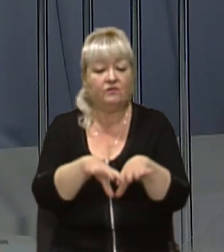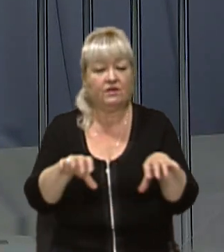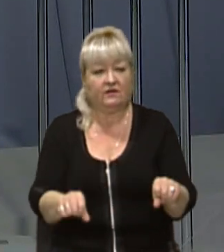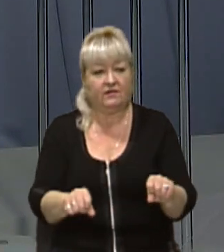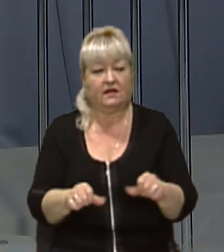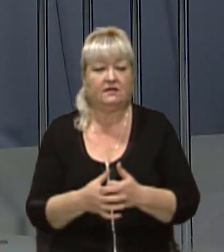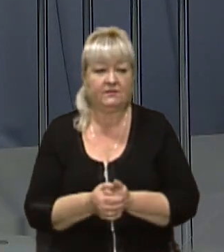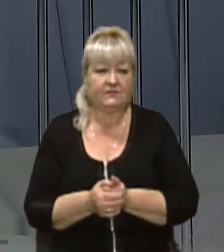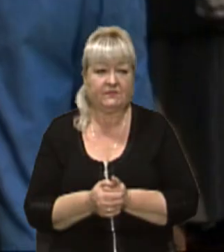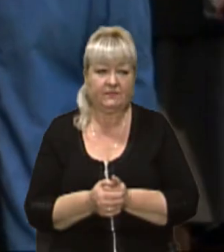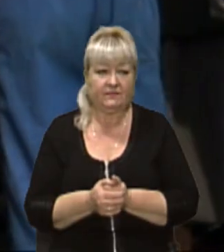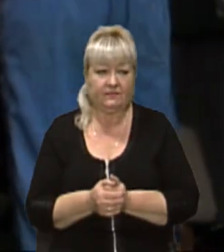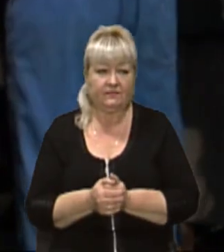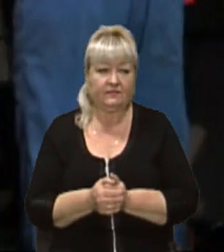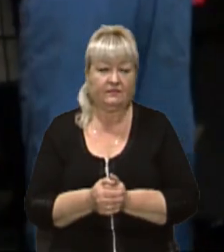Мочульська продовжить.